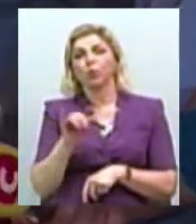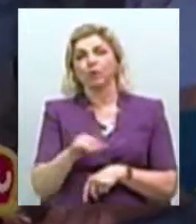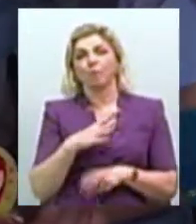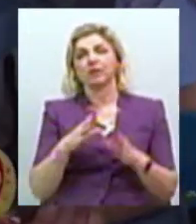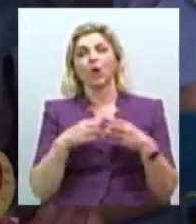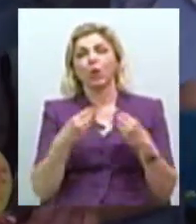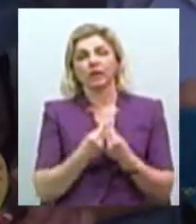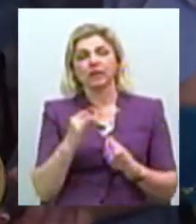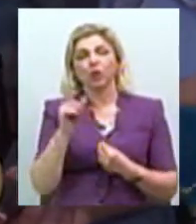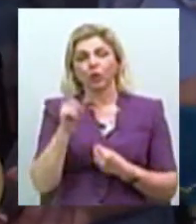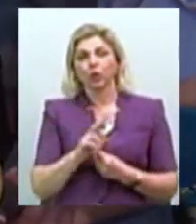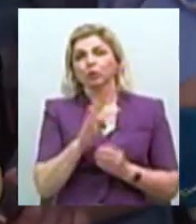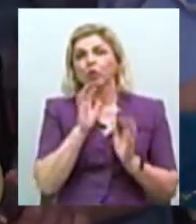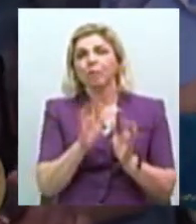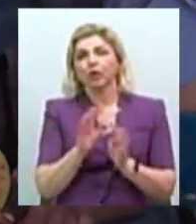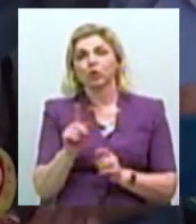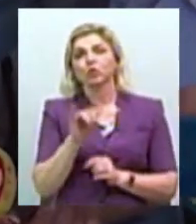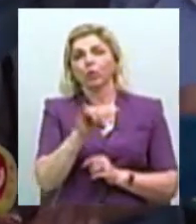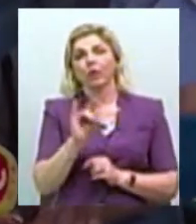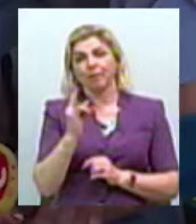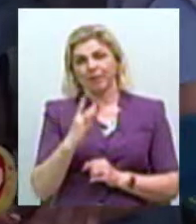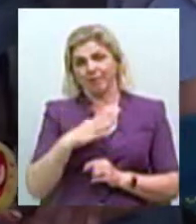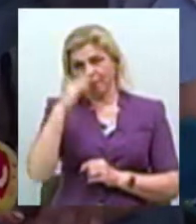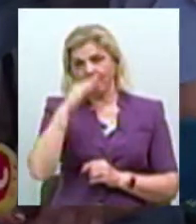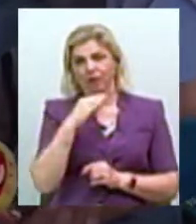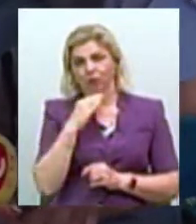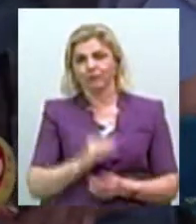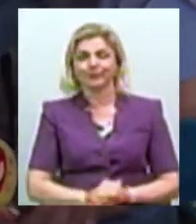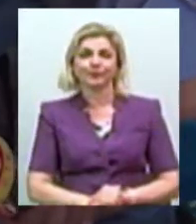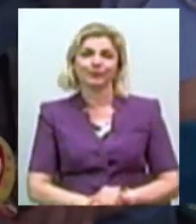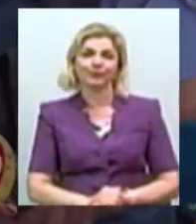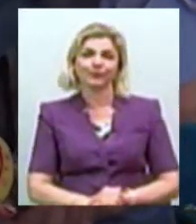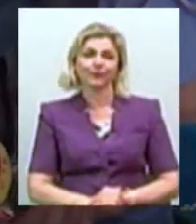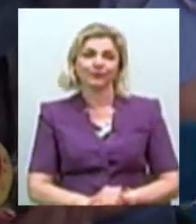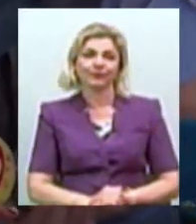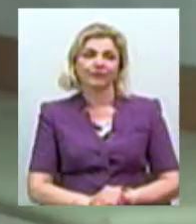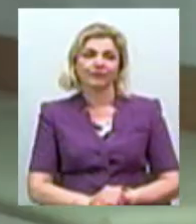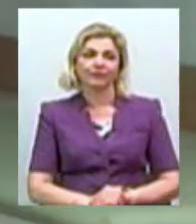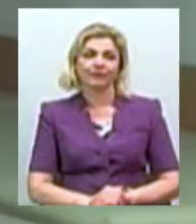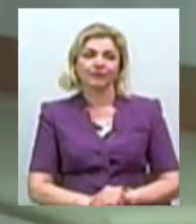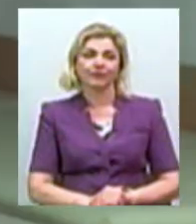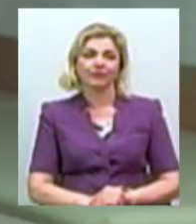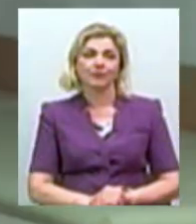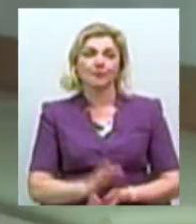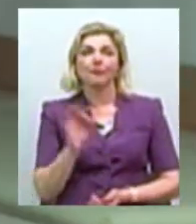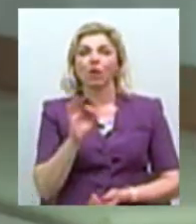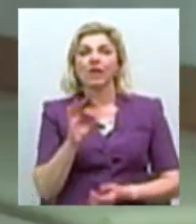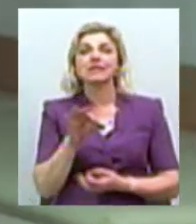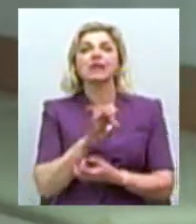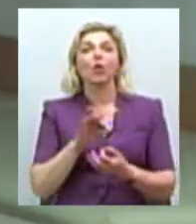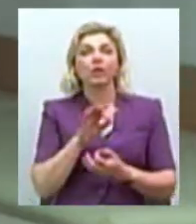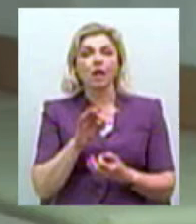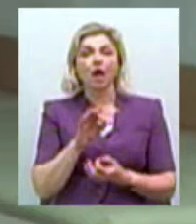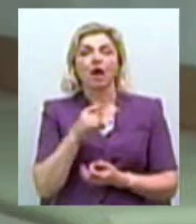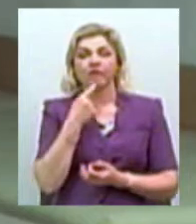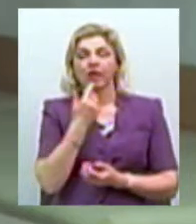людина, яка ним опікується. Щоб у дитини був батько. Щоб у дитини був батько. Олександр сирота, розповідає його